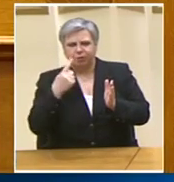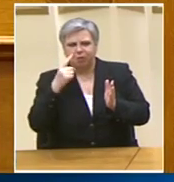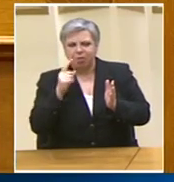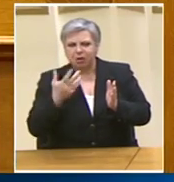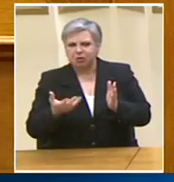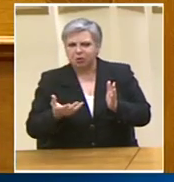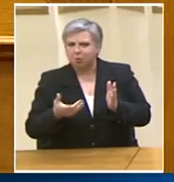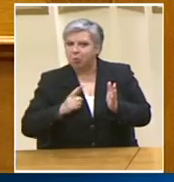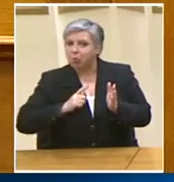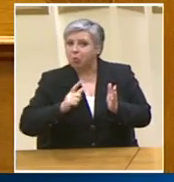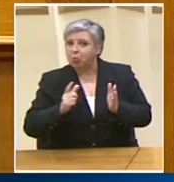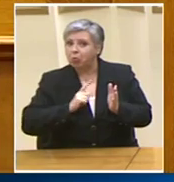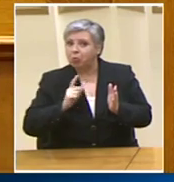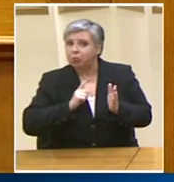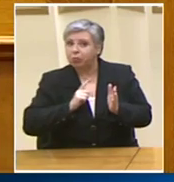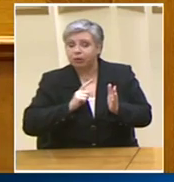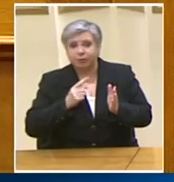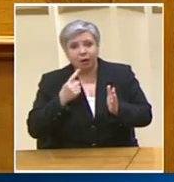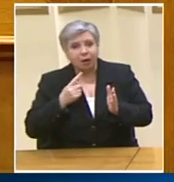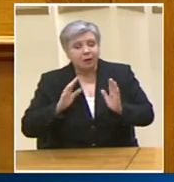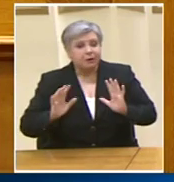Δεν ξέρω αν έχει ή δεν έχει πτυχίο ΑΕΗ